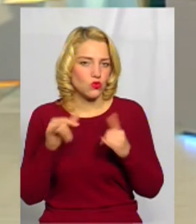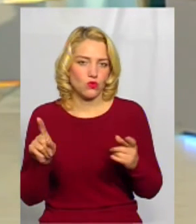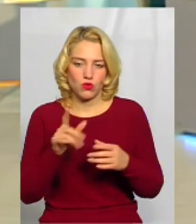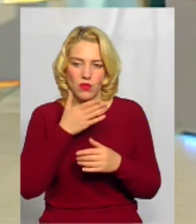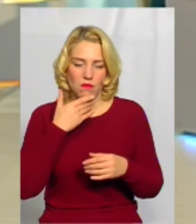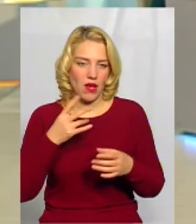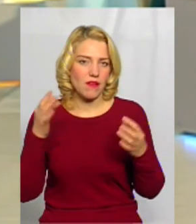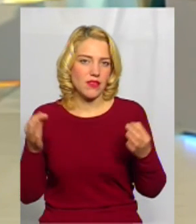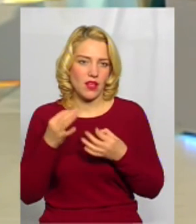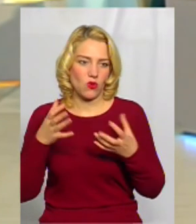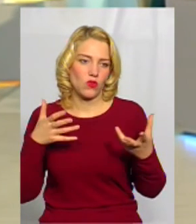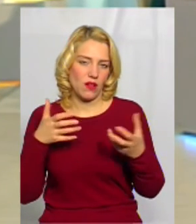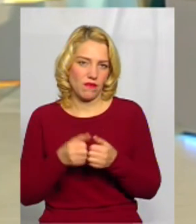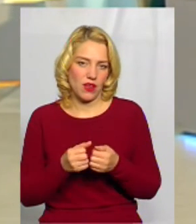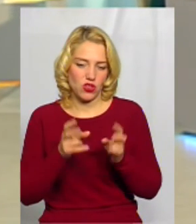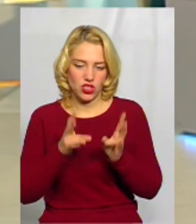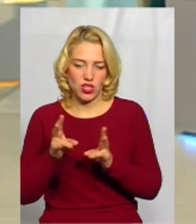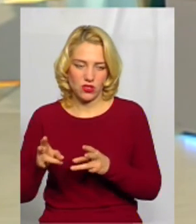аварії, нещасного випадку.